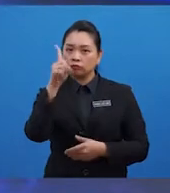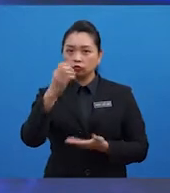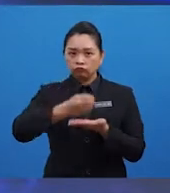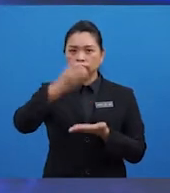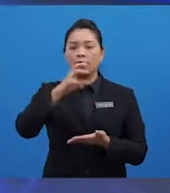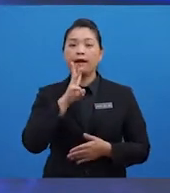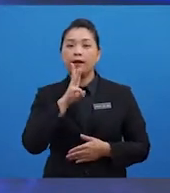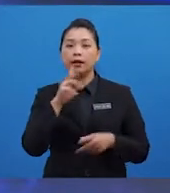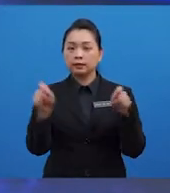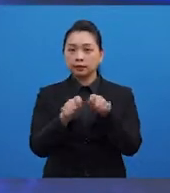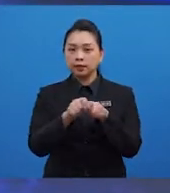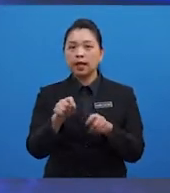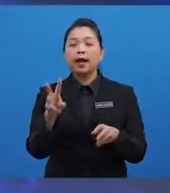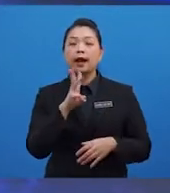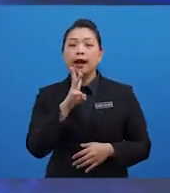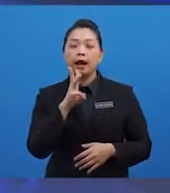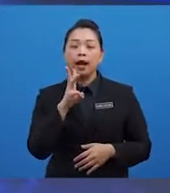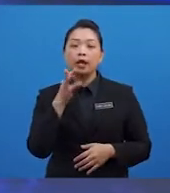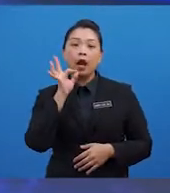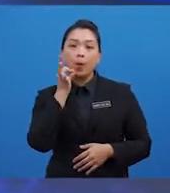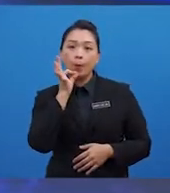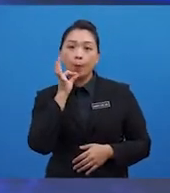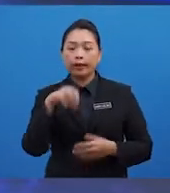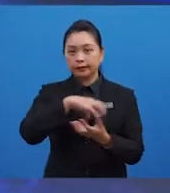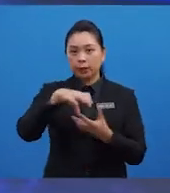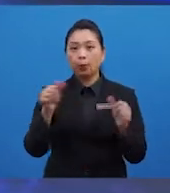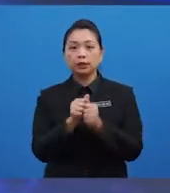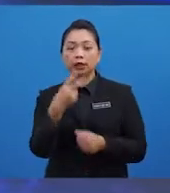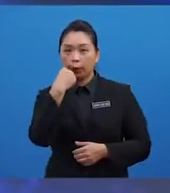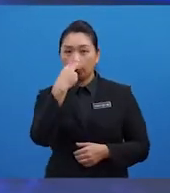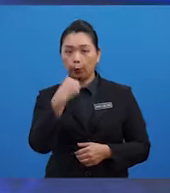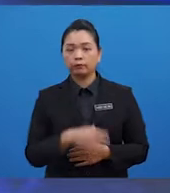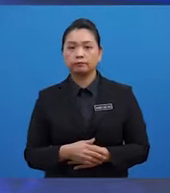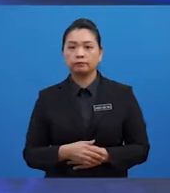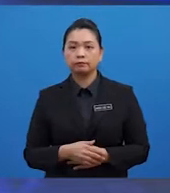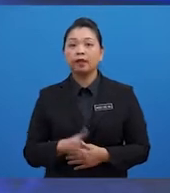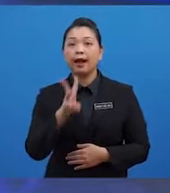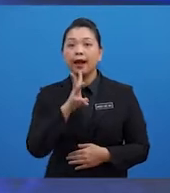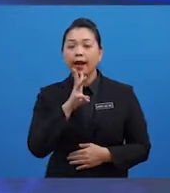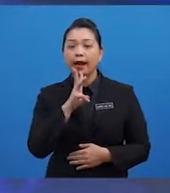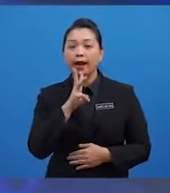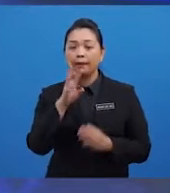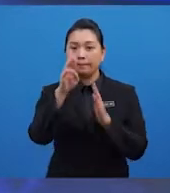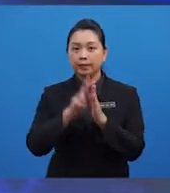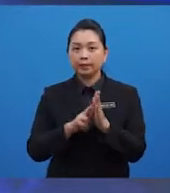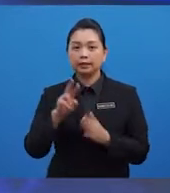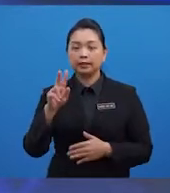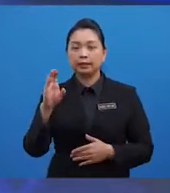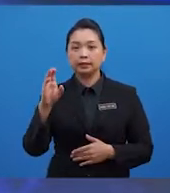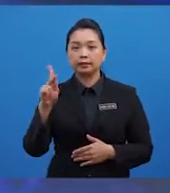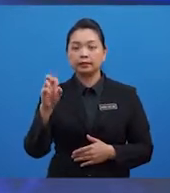seperti air buah yang dicampur dengan gula, air bekarbonat dan